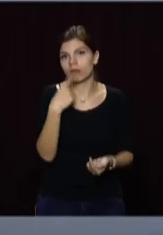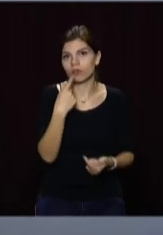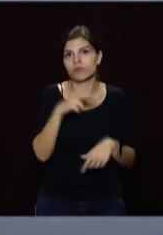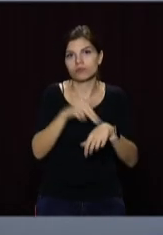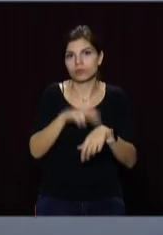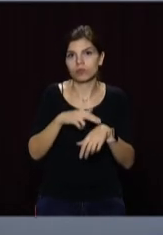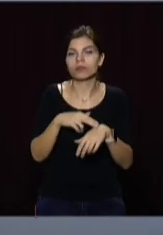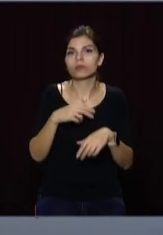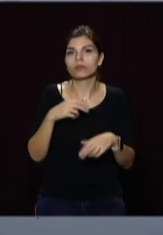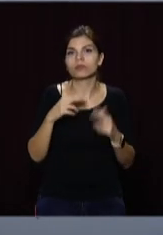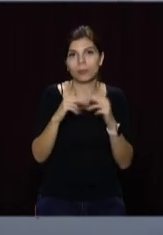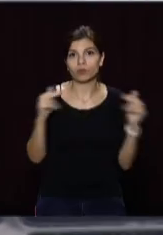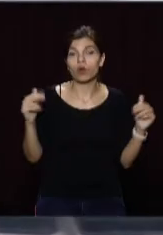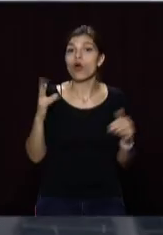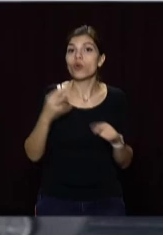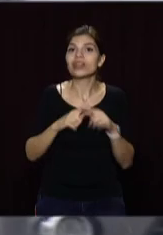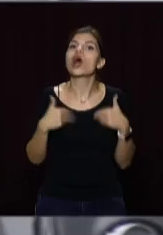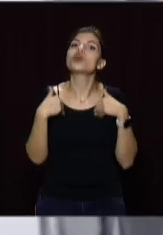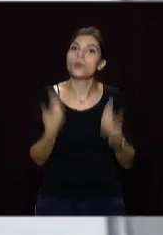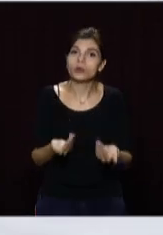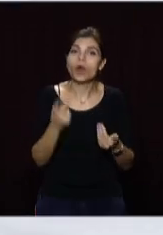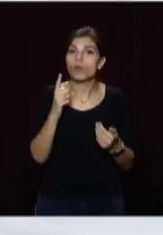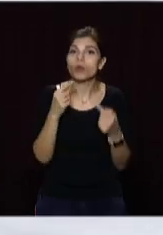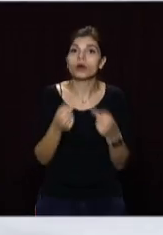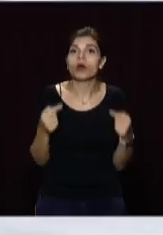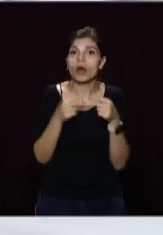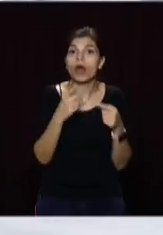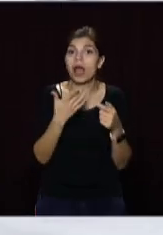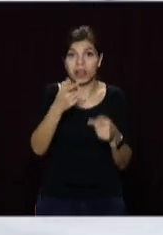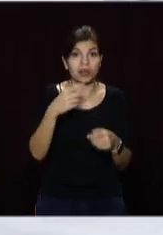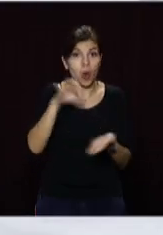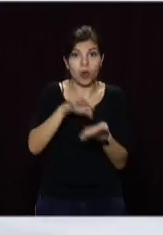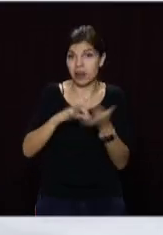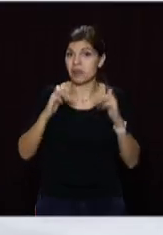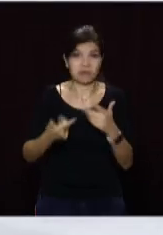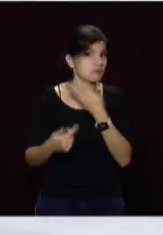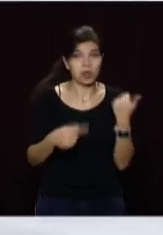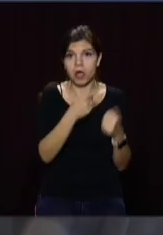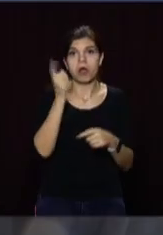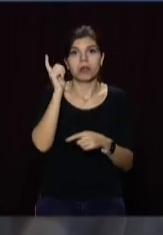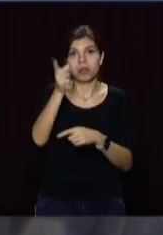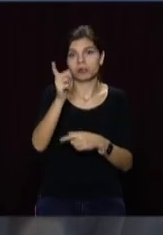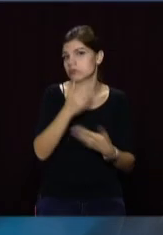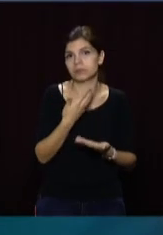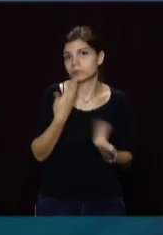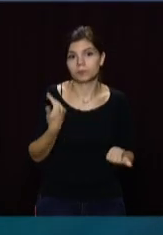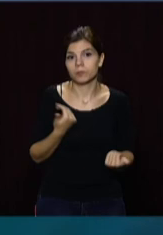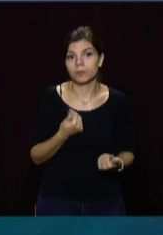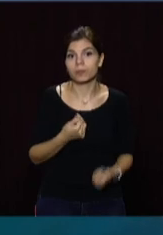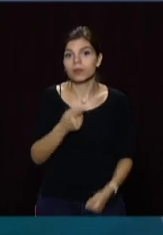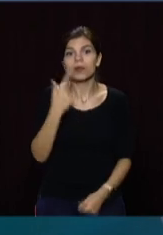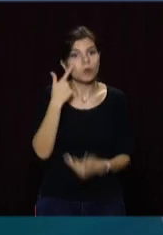кажуть у патрульній поліції Дніпропетровщини. Але це рекомендація, бо відповідальність за недотримання цих правил не встановлена. Найчастіше